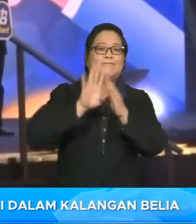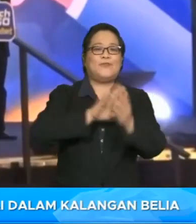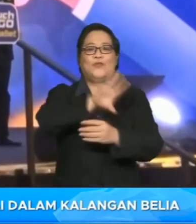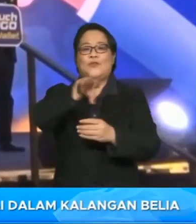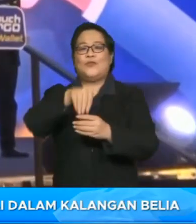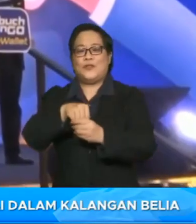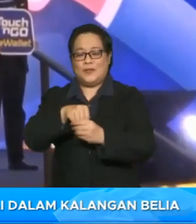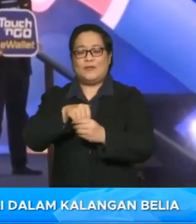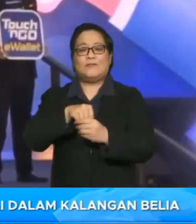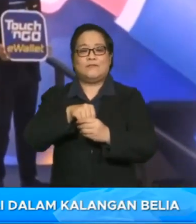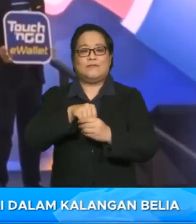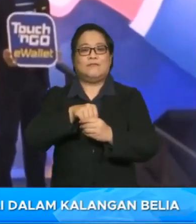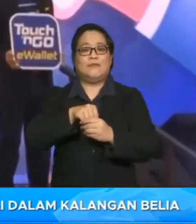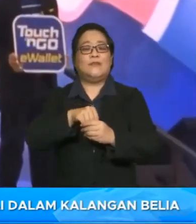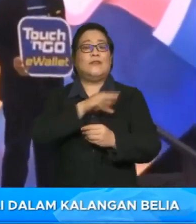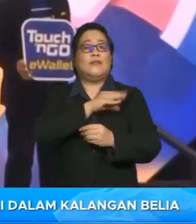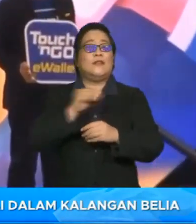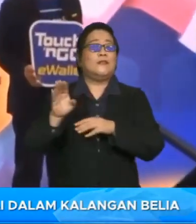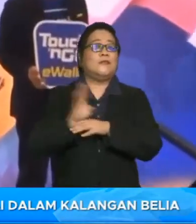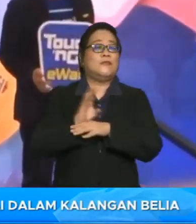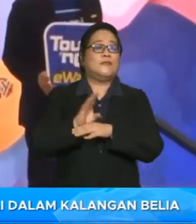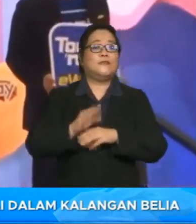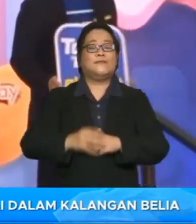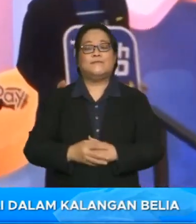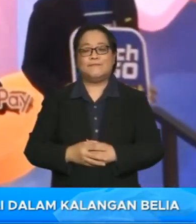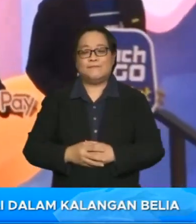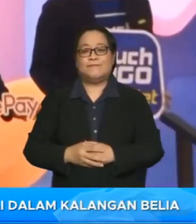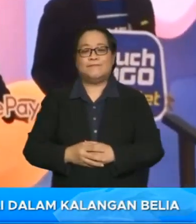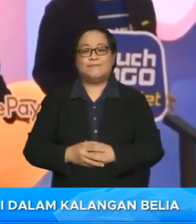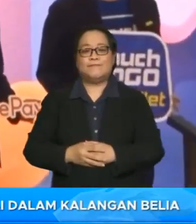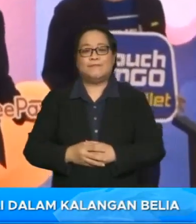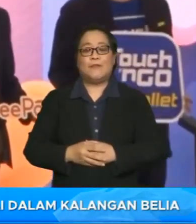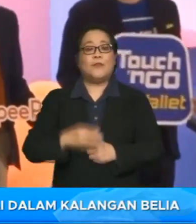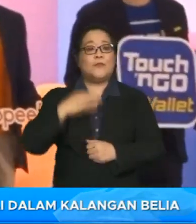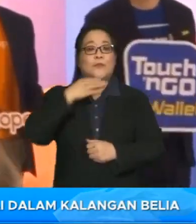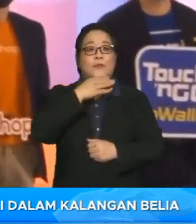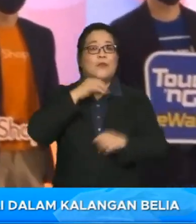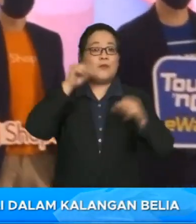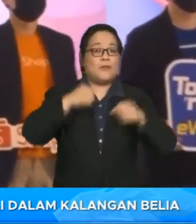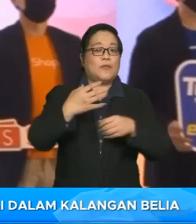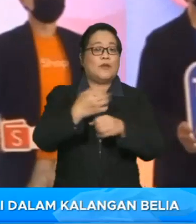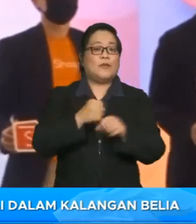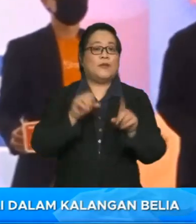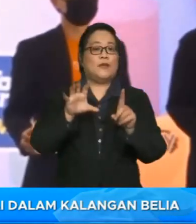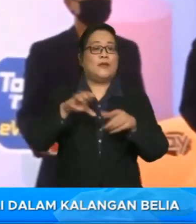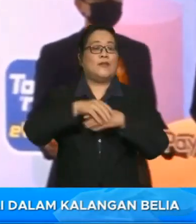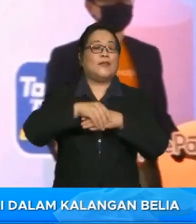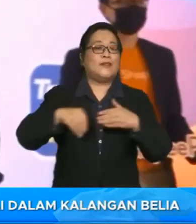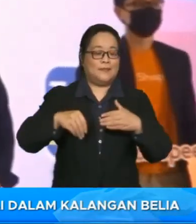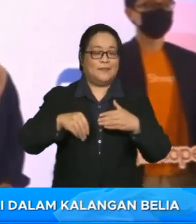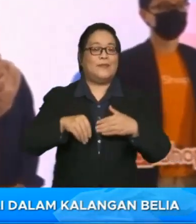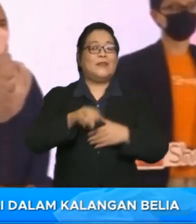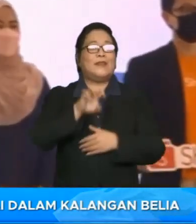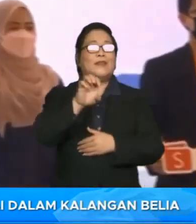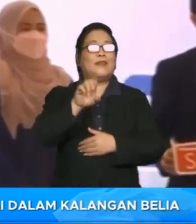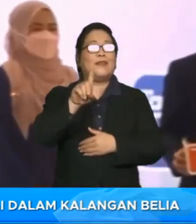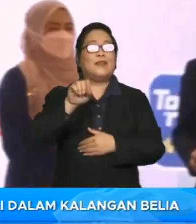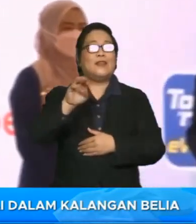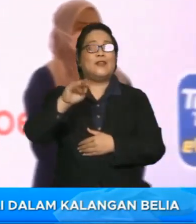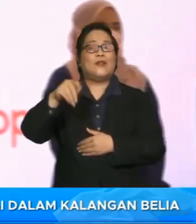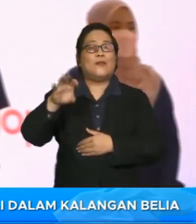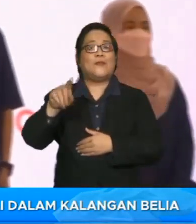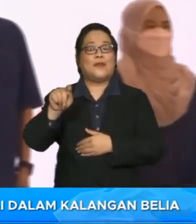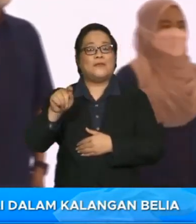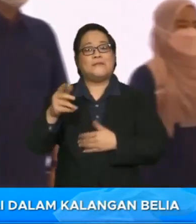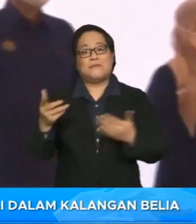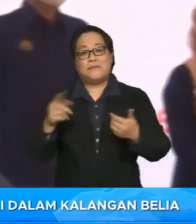semua lapisan masyarakat dan perniagaan. Belia yang layak akan mendapat kredit RM150 dalam e-DOMPED pilihan mereka